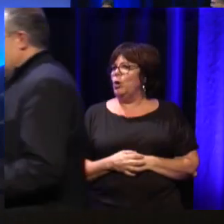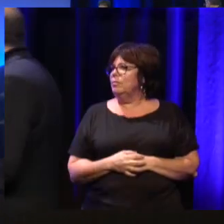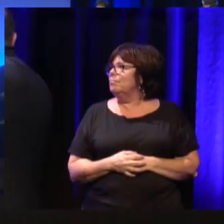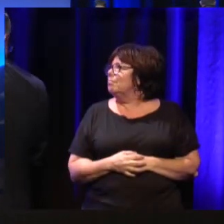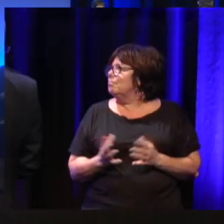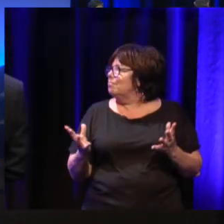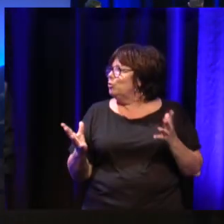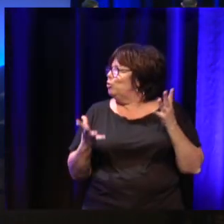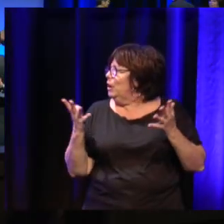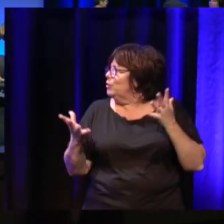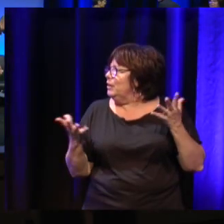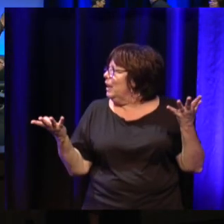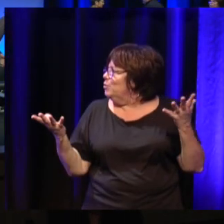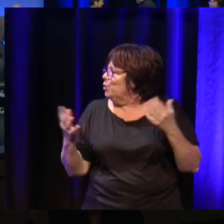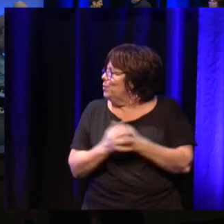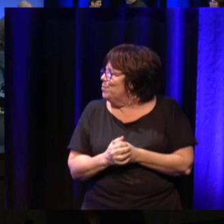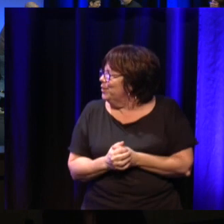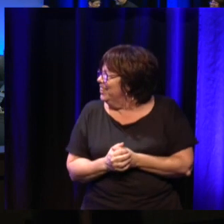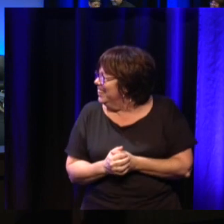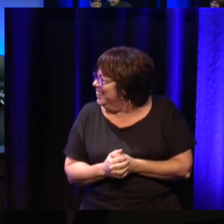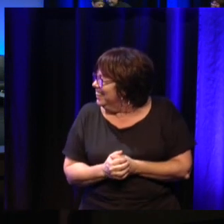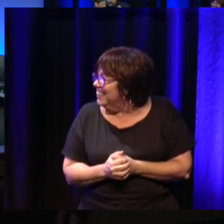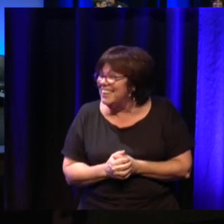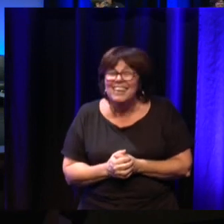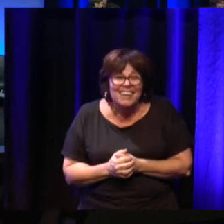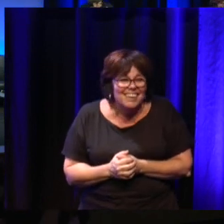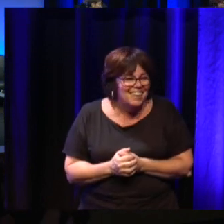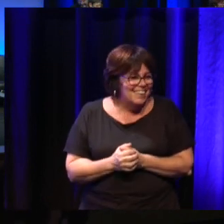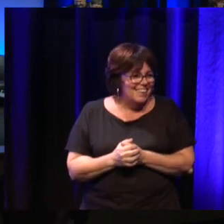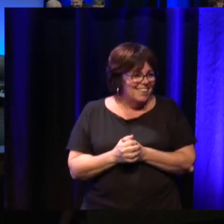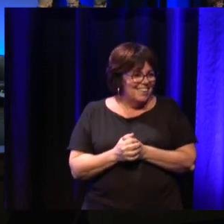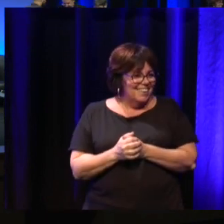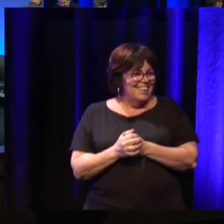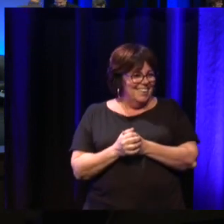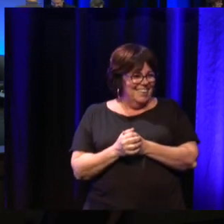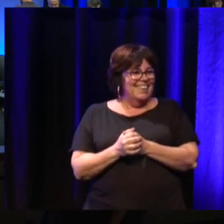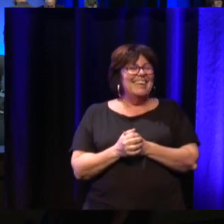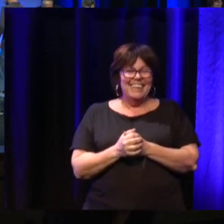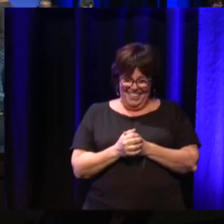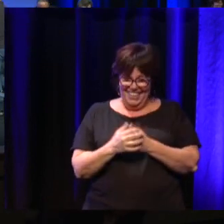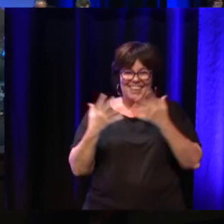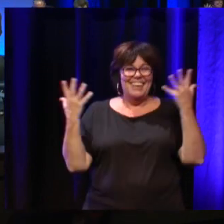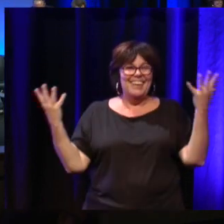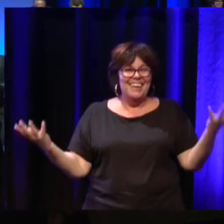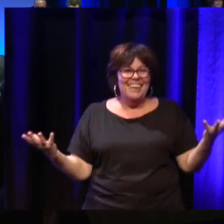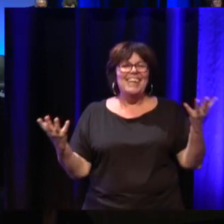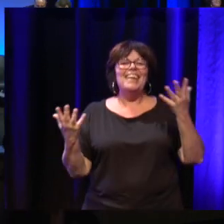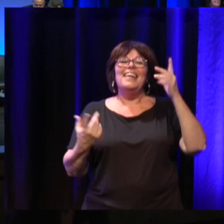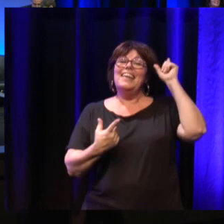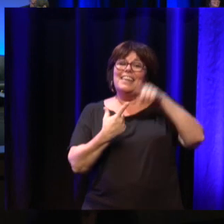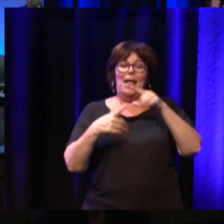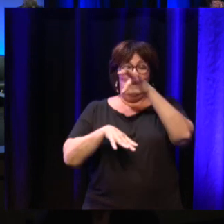Et on va aborder une dimension très importante, qui est remettre les maladies